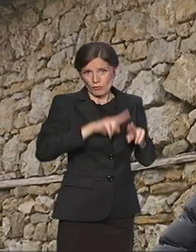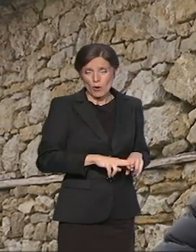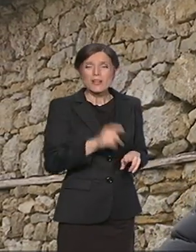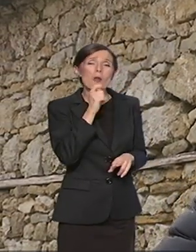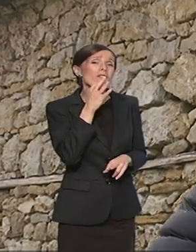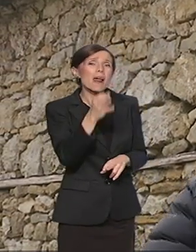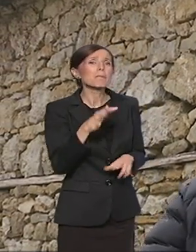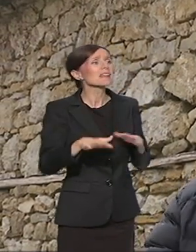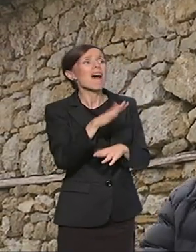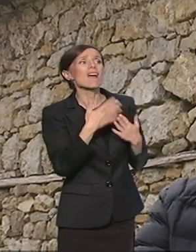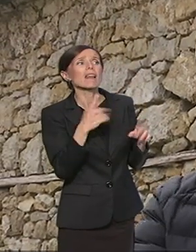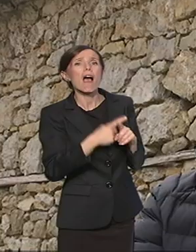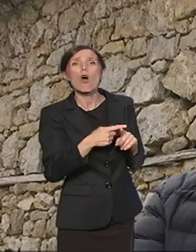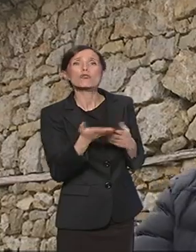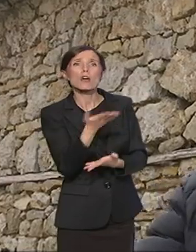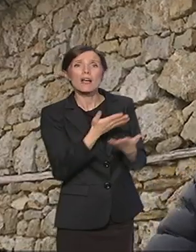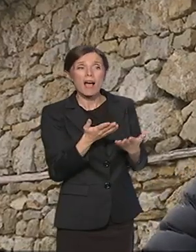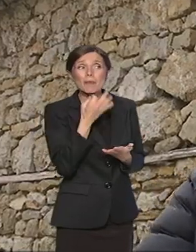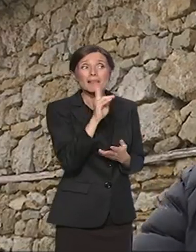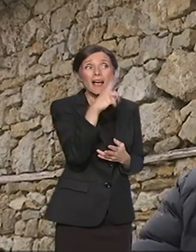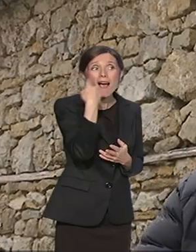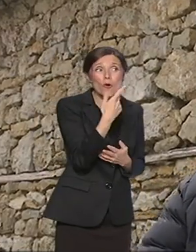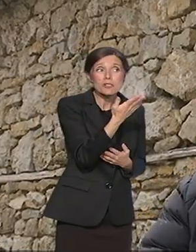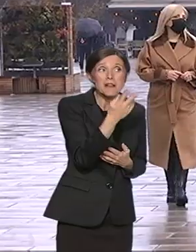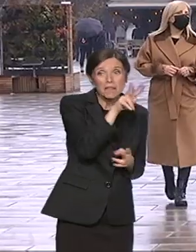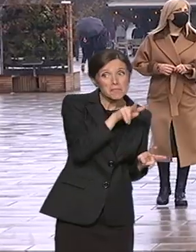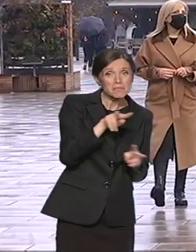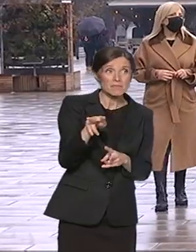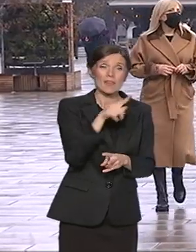Eto, kako se vama čini. Prelepa. I nama isto tako.